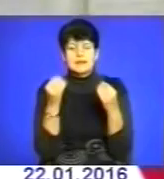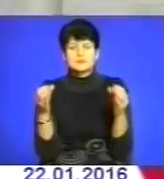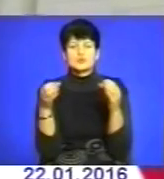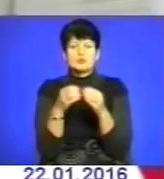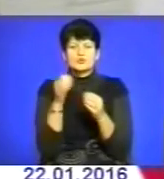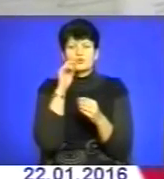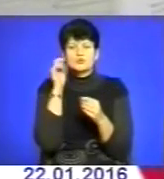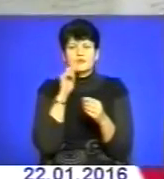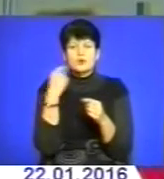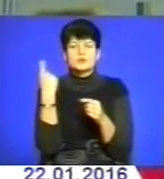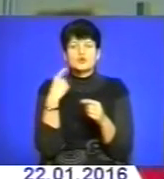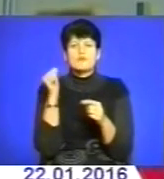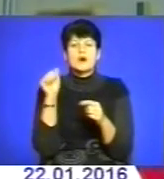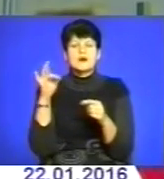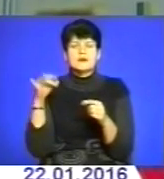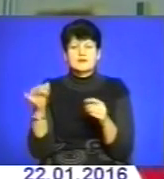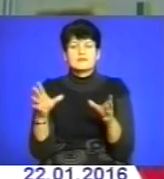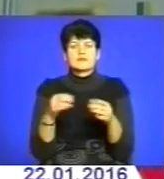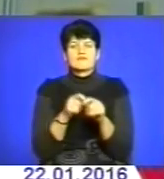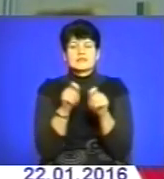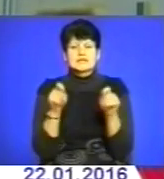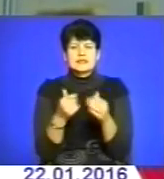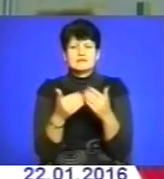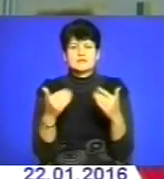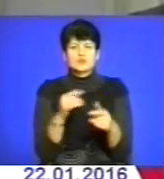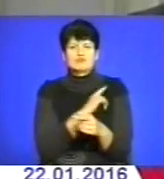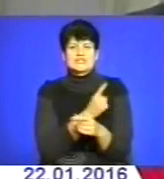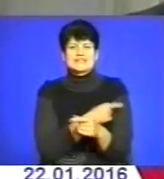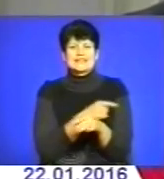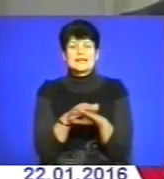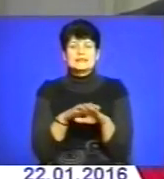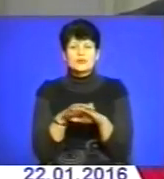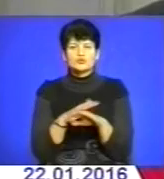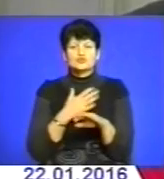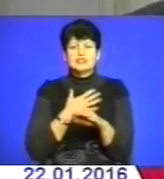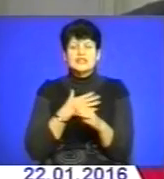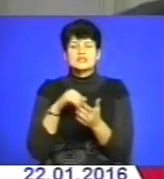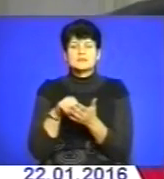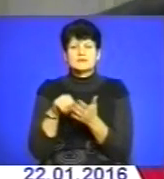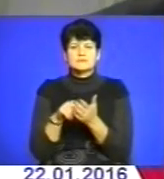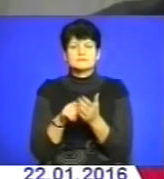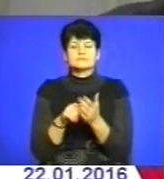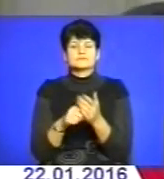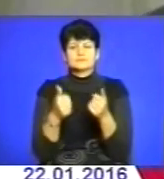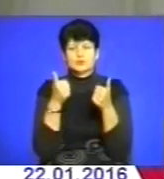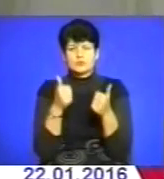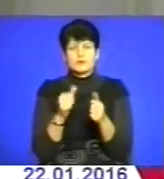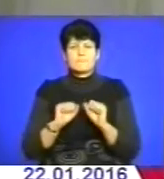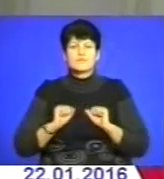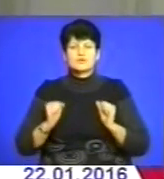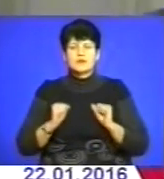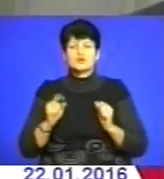обласному архіві відкрили виставку в Єдності Сила Народу. Наші працівники добре постаралися, щоб